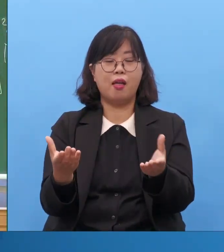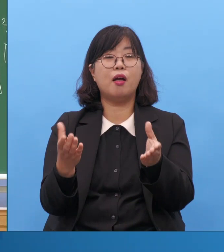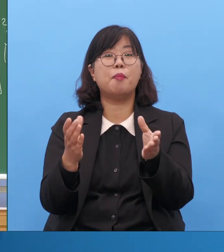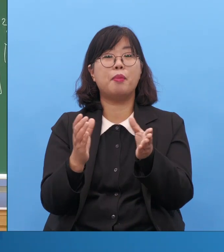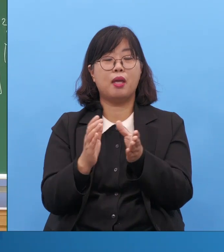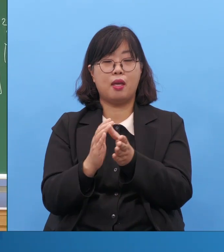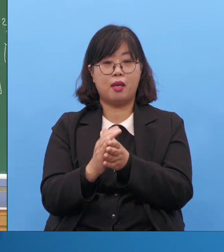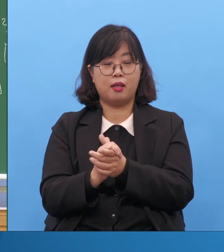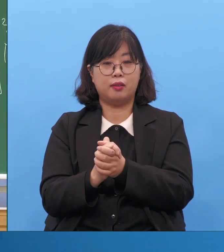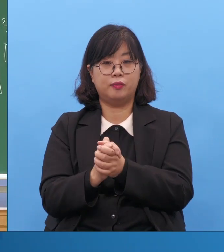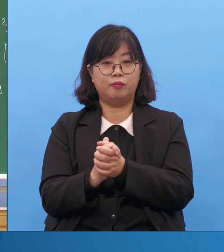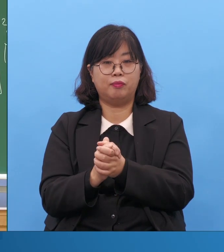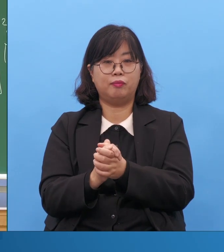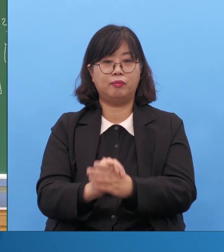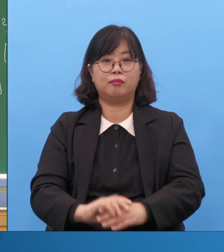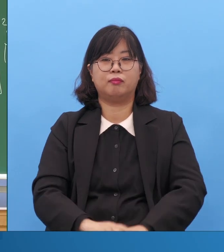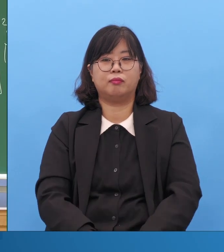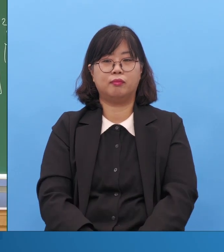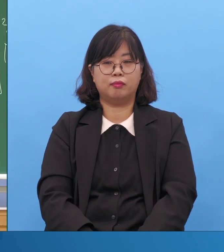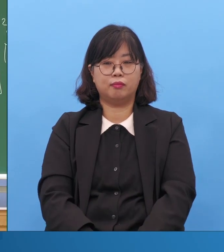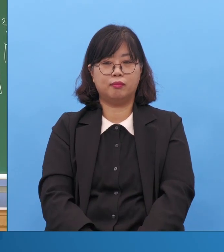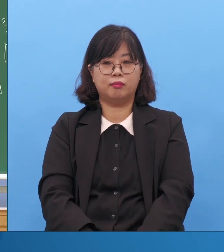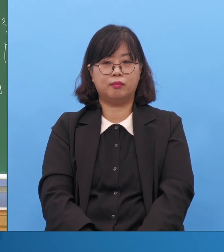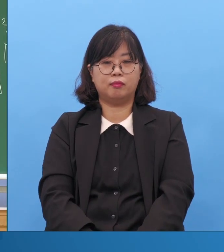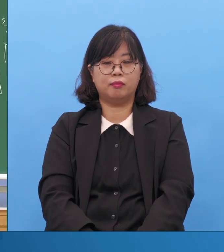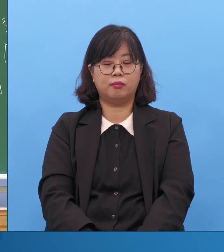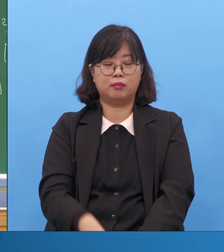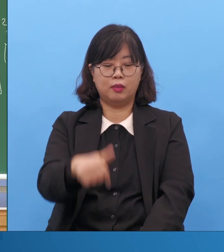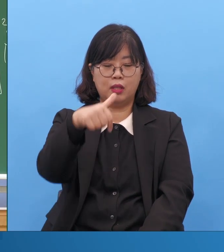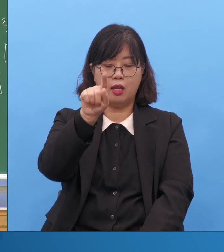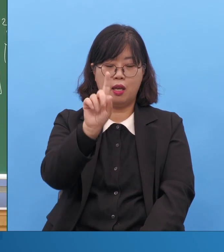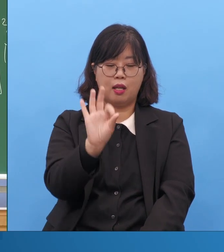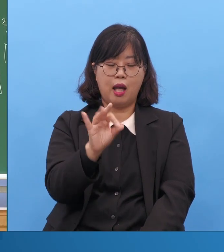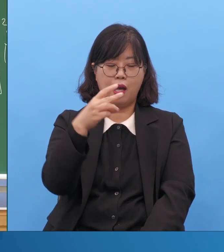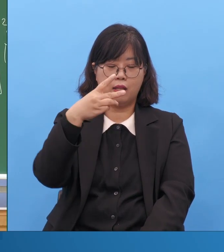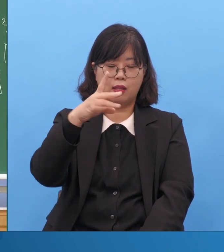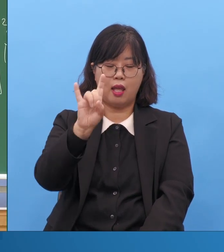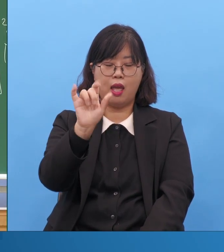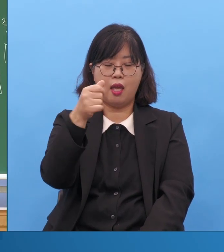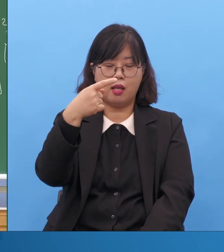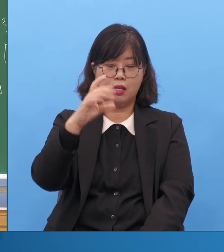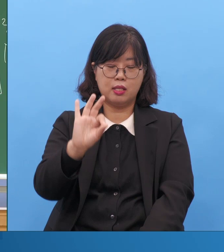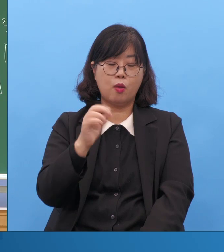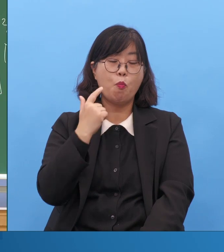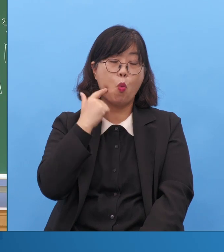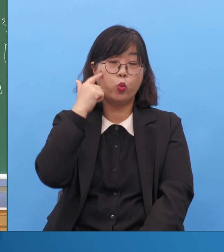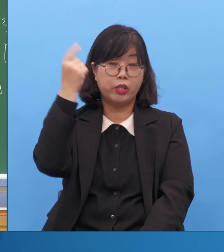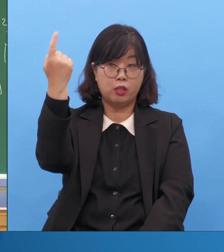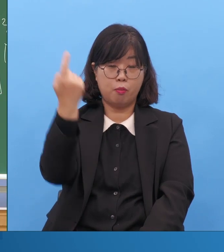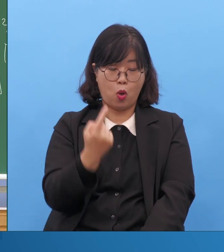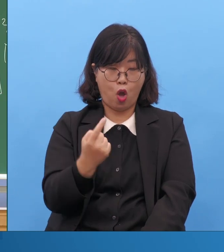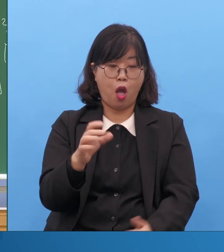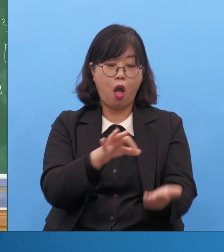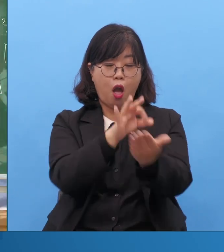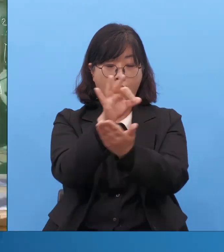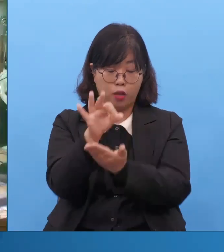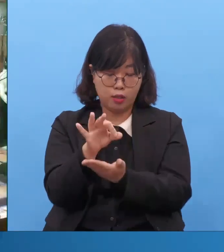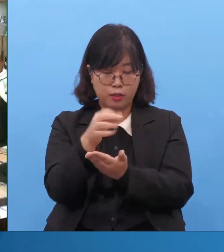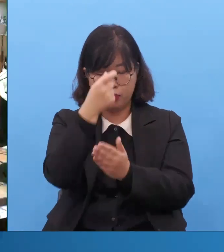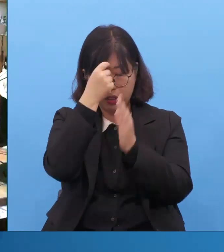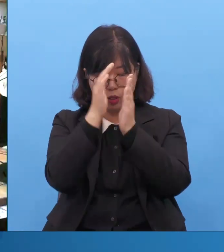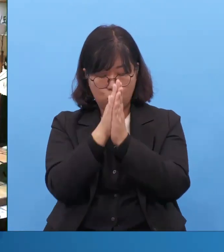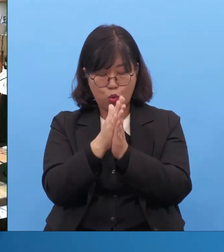아멘 강태웅 목사님 나오셔서 헌금기도 및 축도로 핵심 예배를